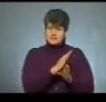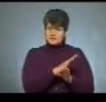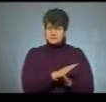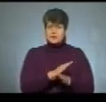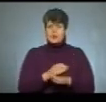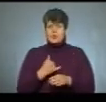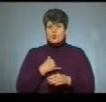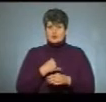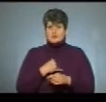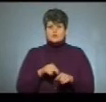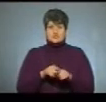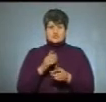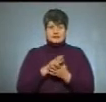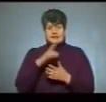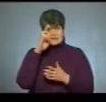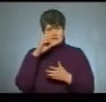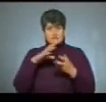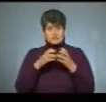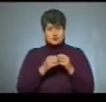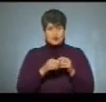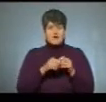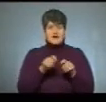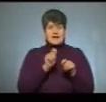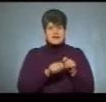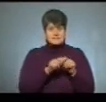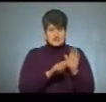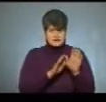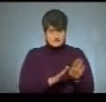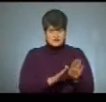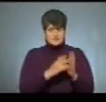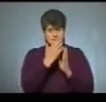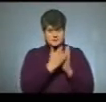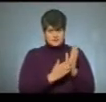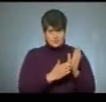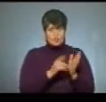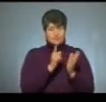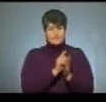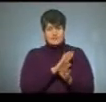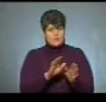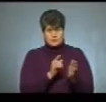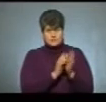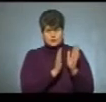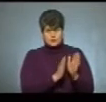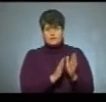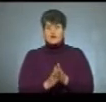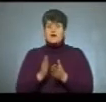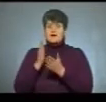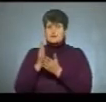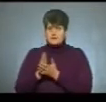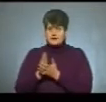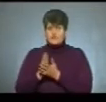нас одночасно є державна підсумкова атестація, там є перелік предметів, обов'язкових і необов'язкових. І є